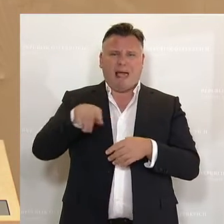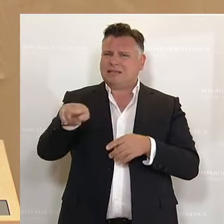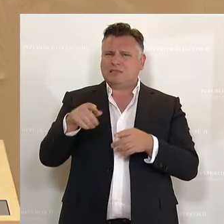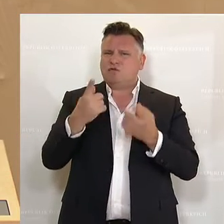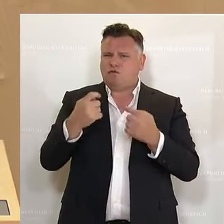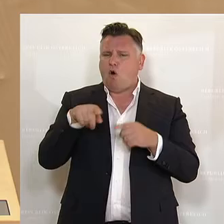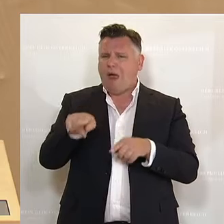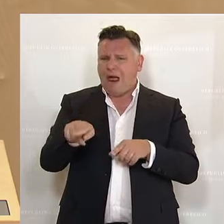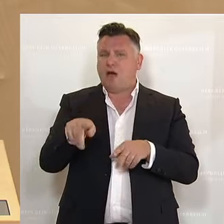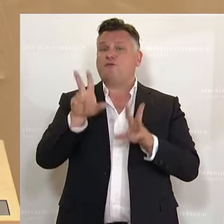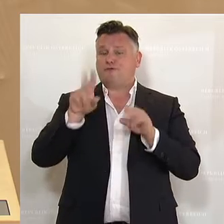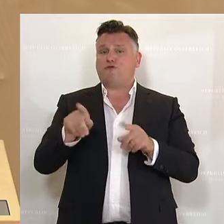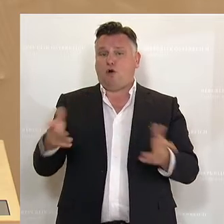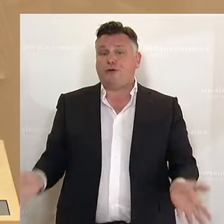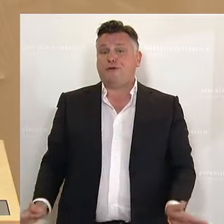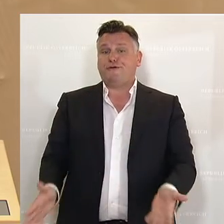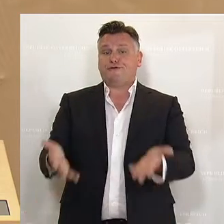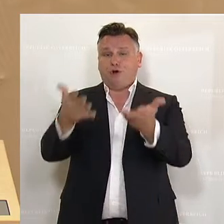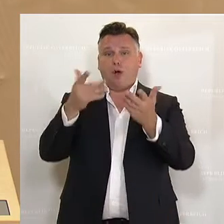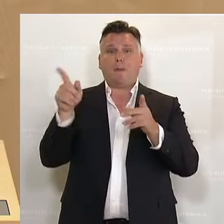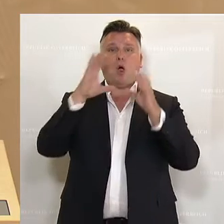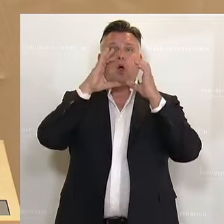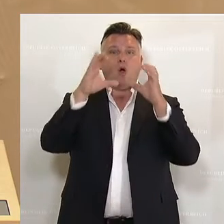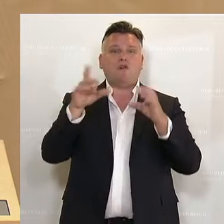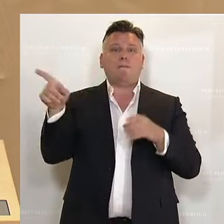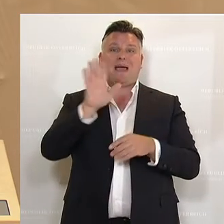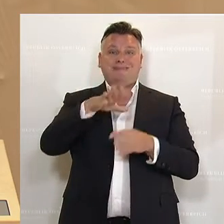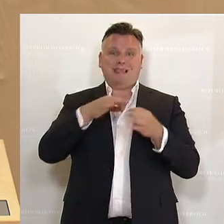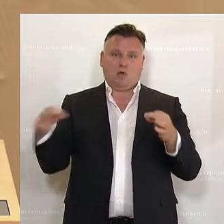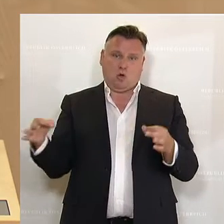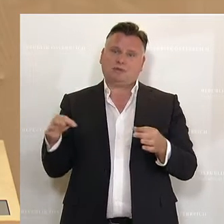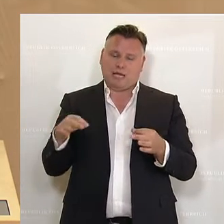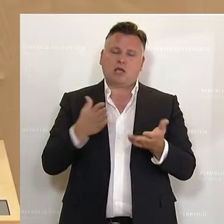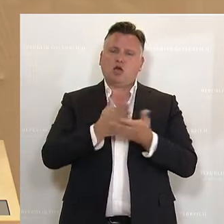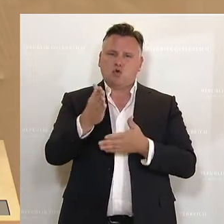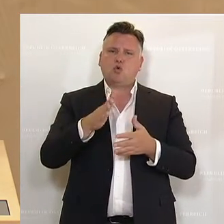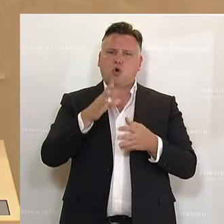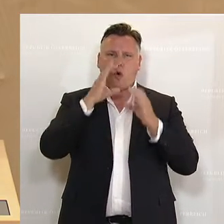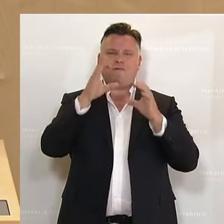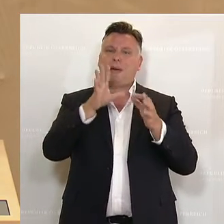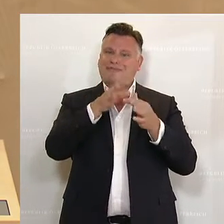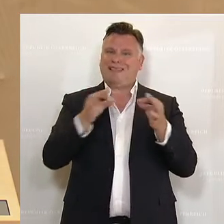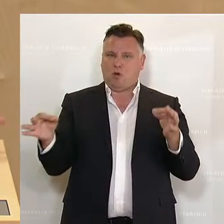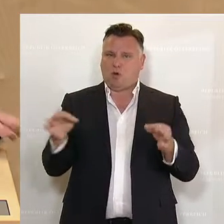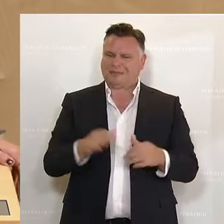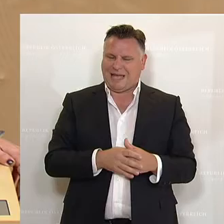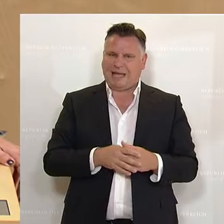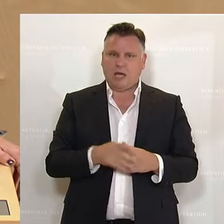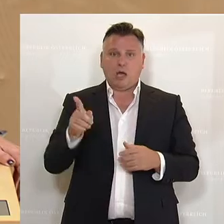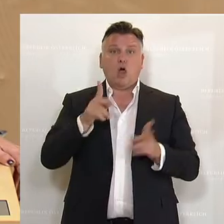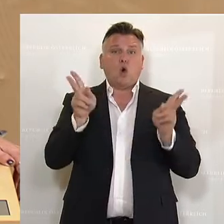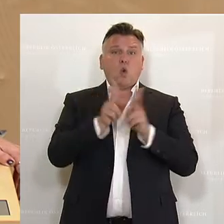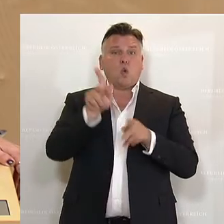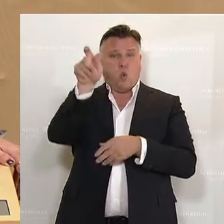und befördert durch das System der ÖVP Niederösterreich, durch die ÖVP Niederösterreich. Und Kurz, geschätzte Damen und Herren,